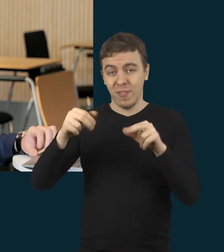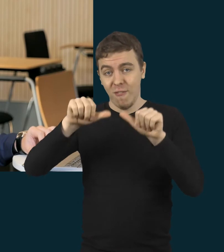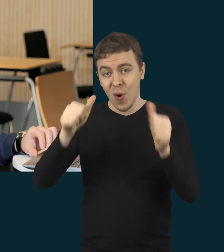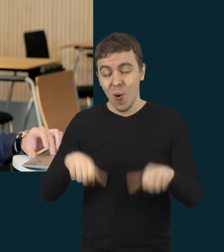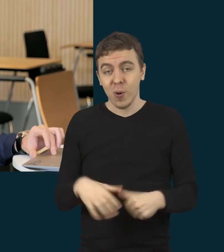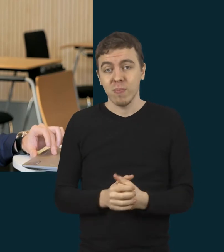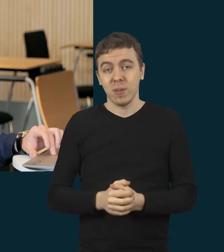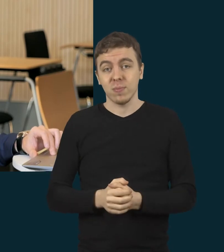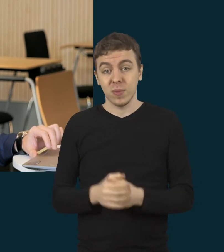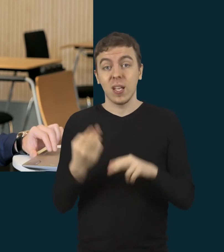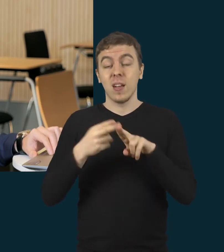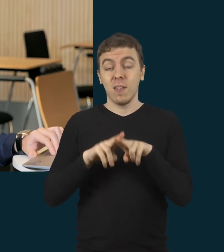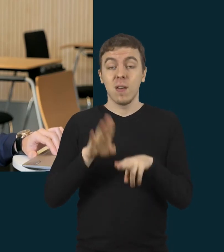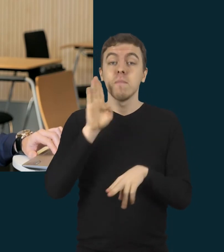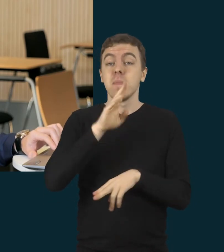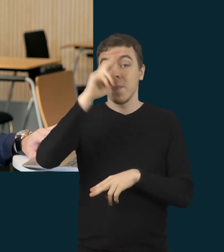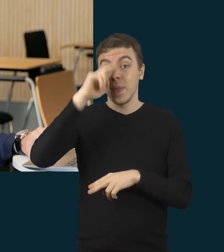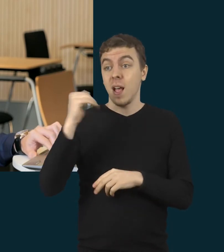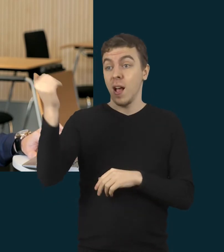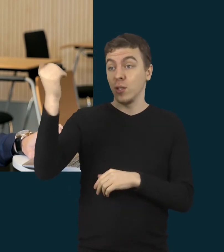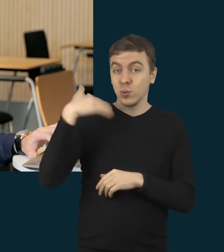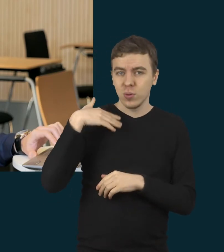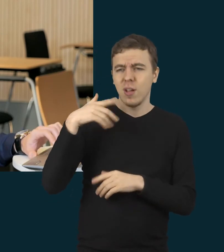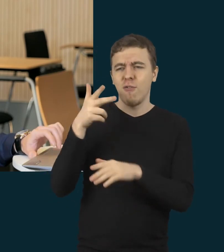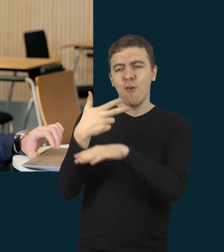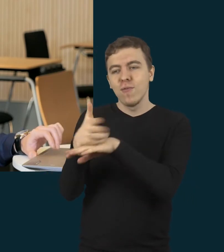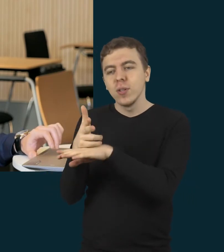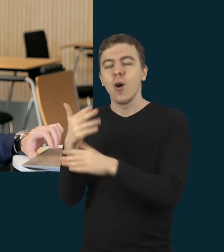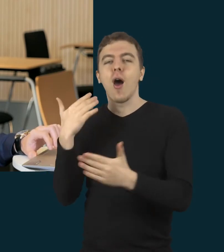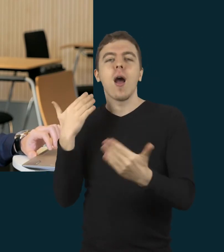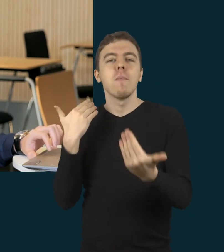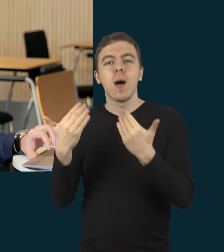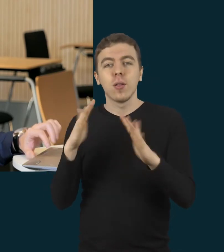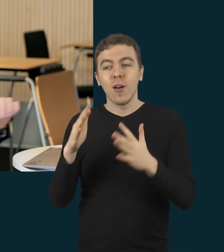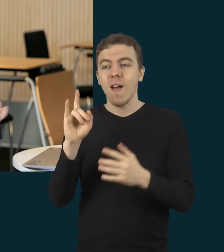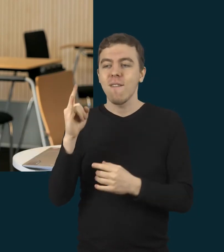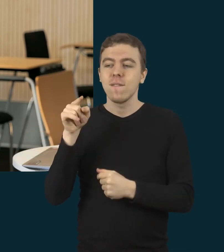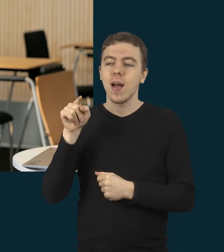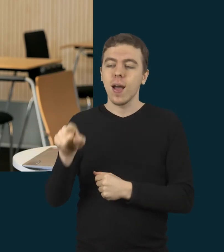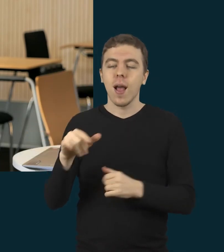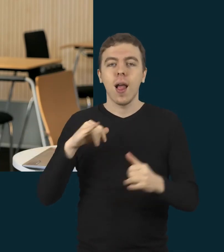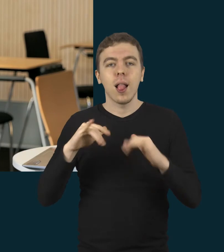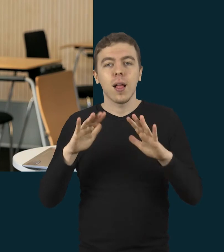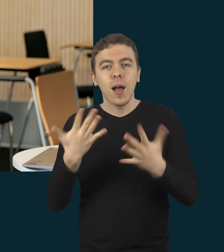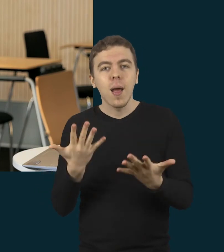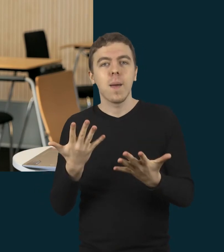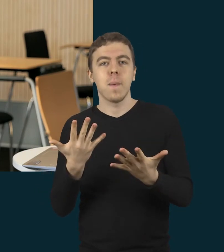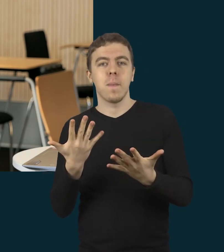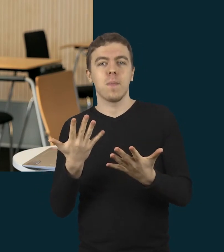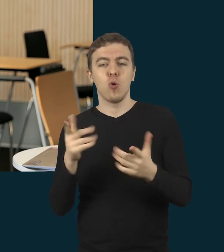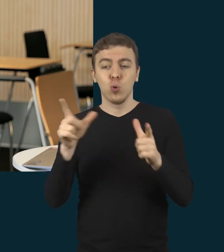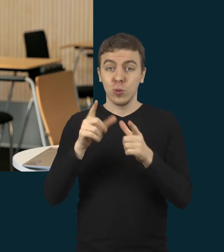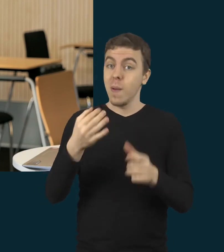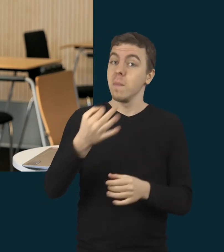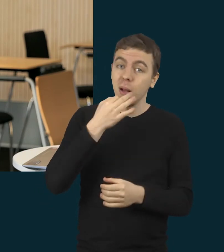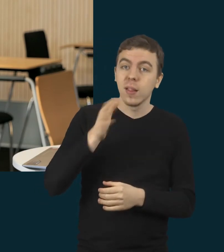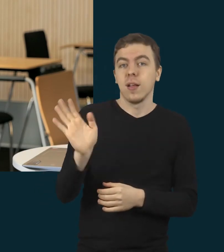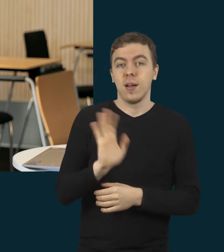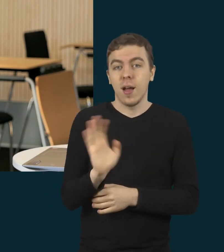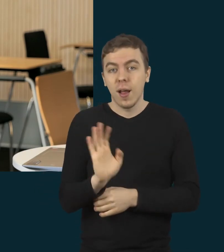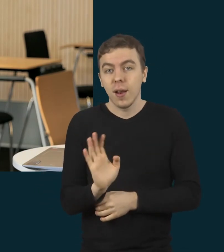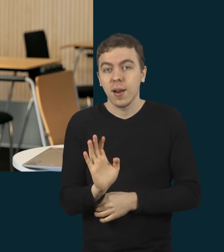Ir tėvai atsiūstavo jo, sakykime, video, kaip tas vaikas reaguoja į tai užduoti, kaip